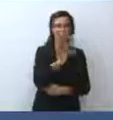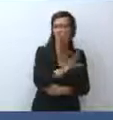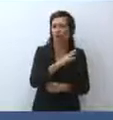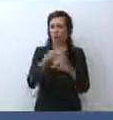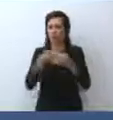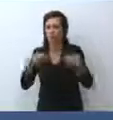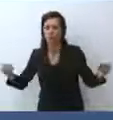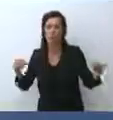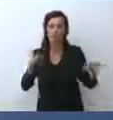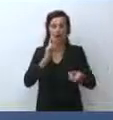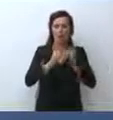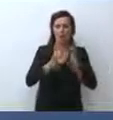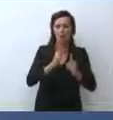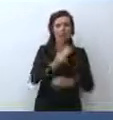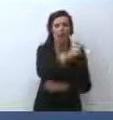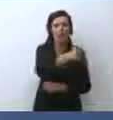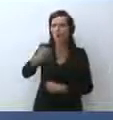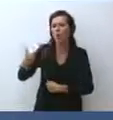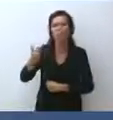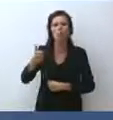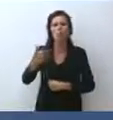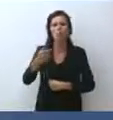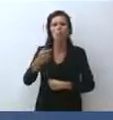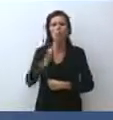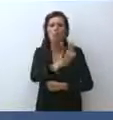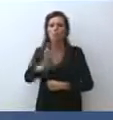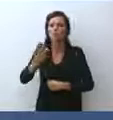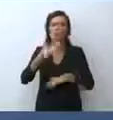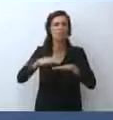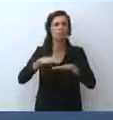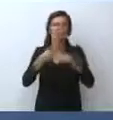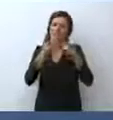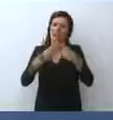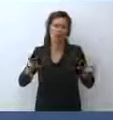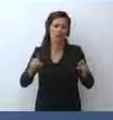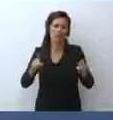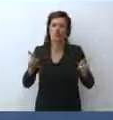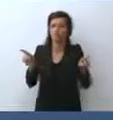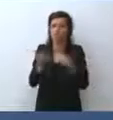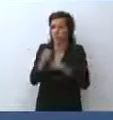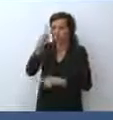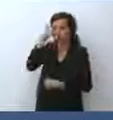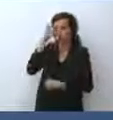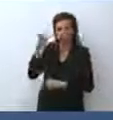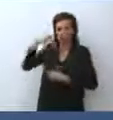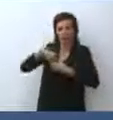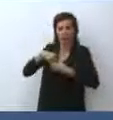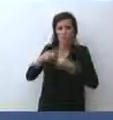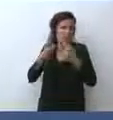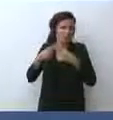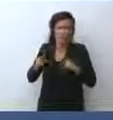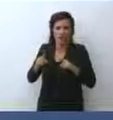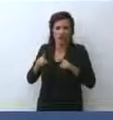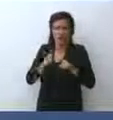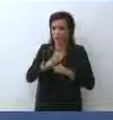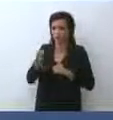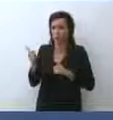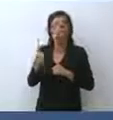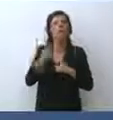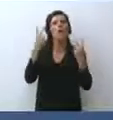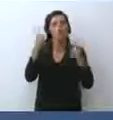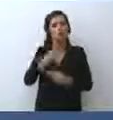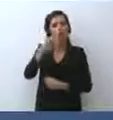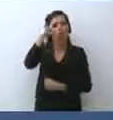professionali diverse in questa maggioranza come lo sono nel Governo. Il Governo va fondamentalmente molto d